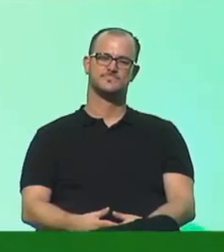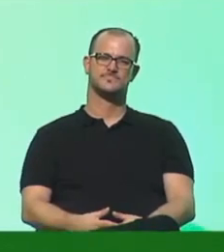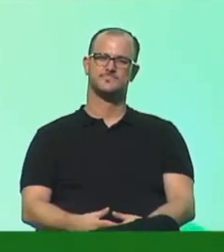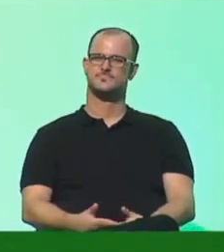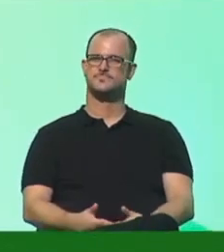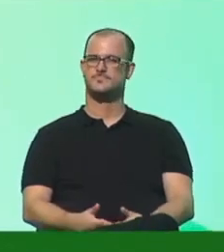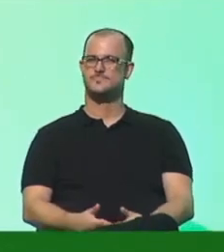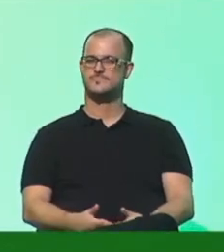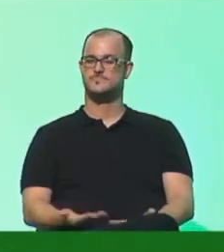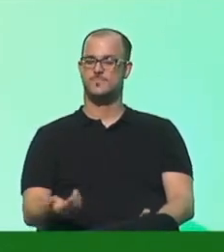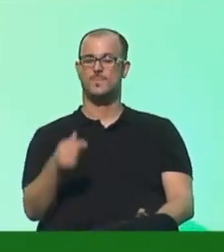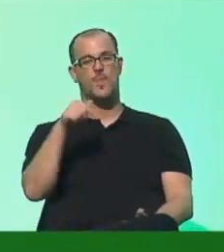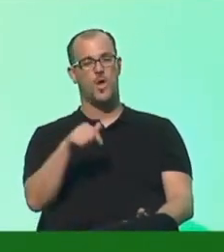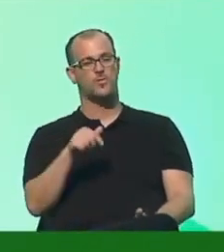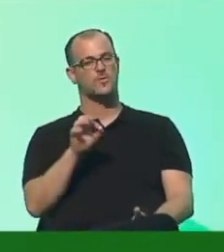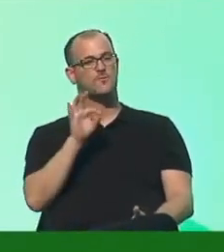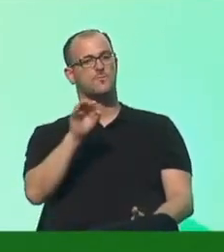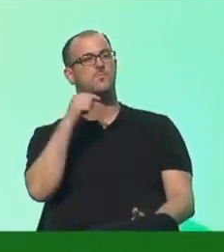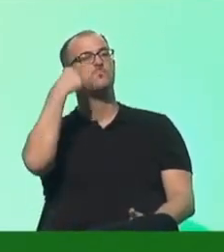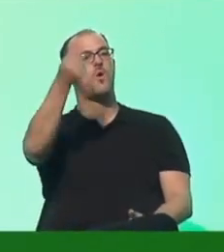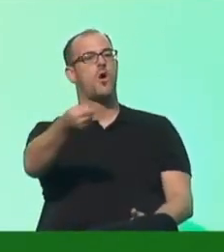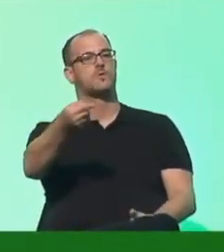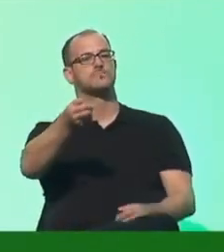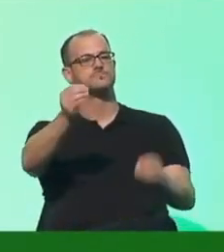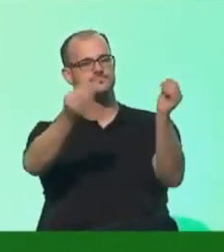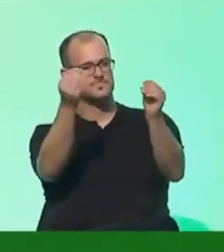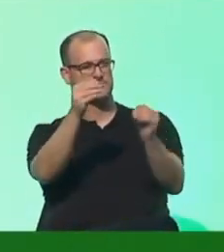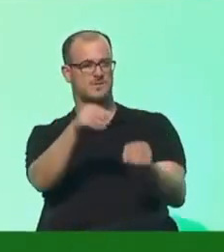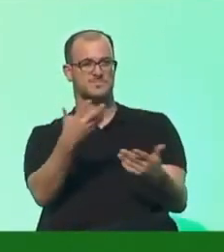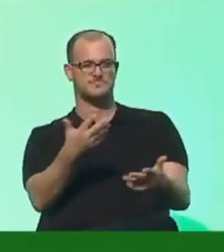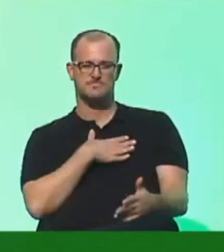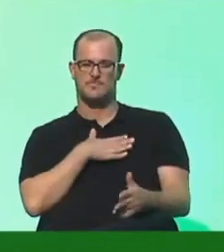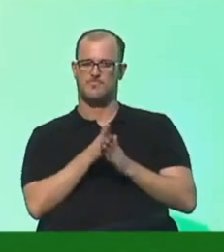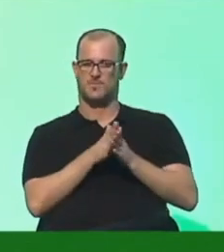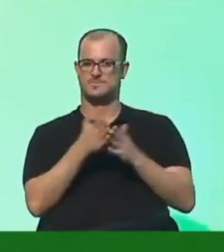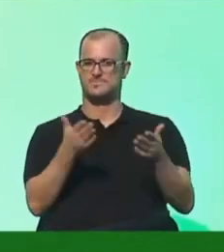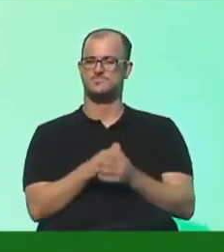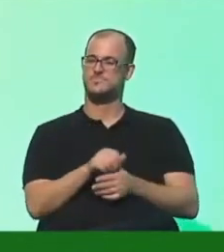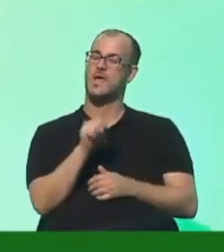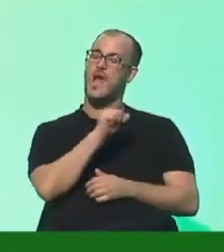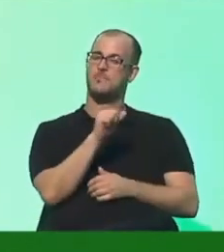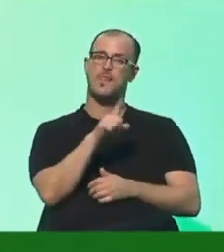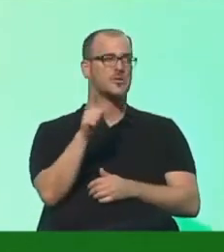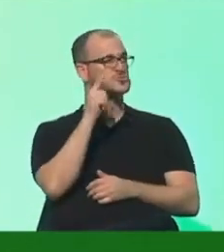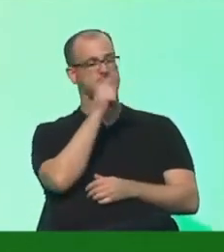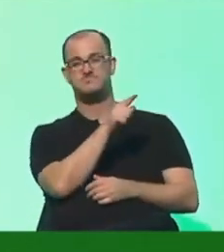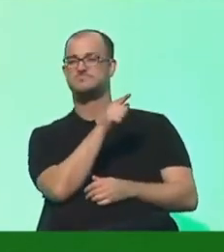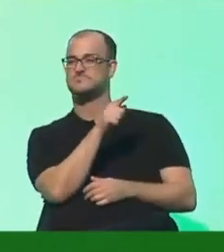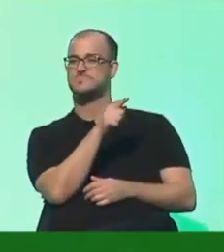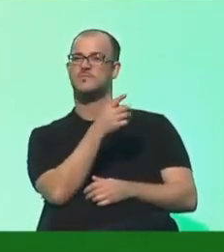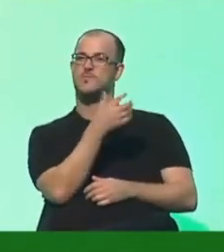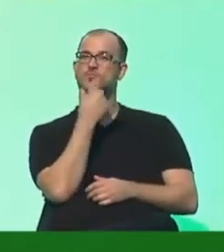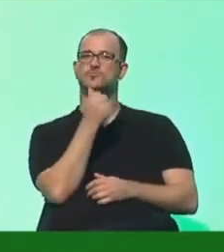Heute das Morgen gestalten. Das ist das, was mich antreibt. Der Armin Laschet ist ja angetreten, NRW zur Nummer 1